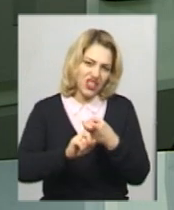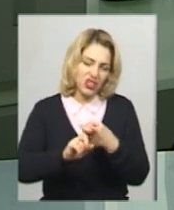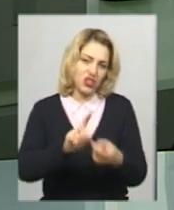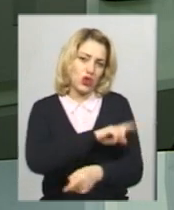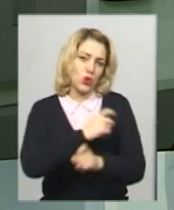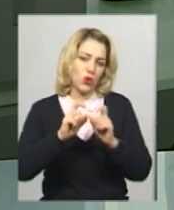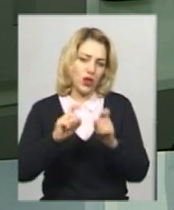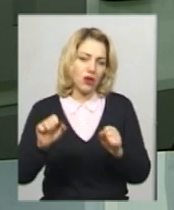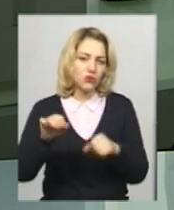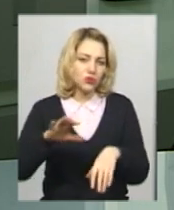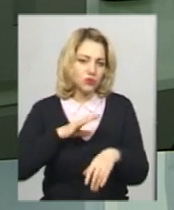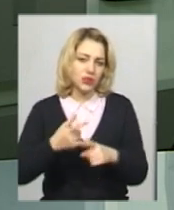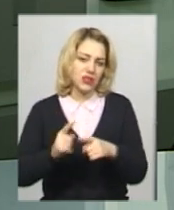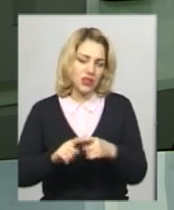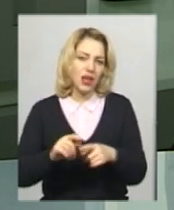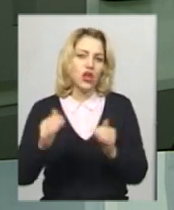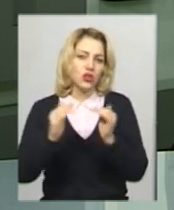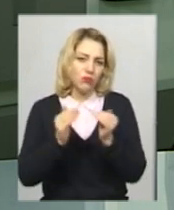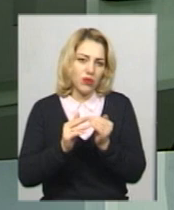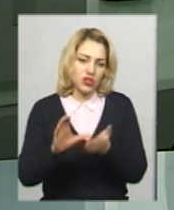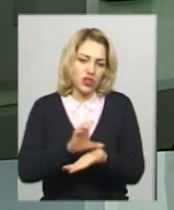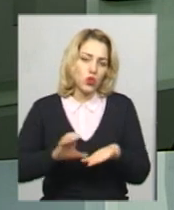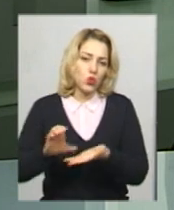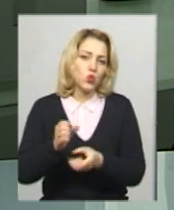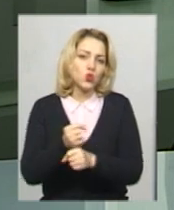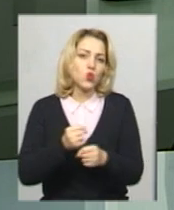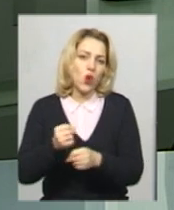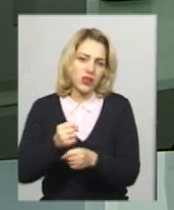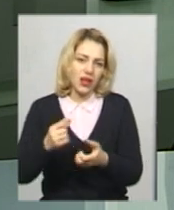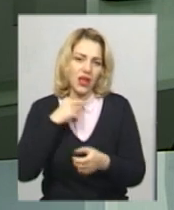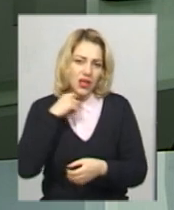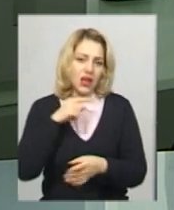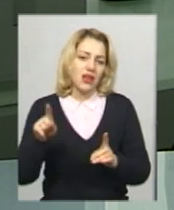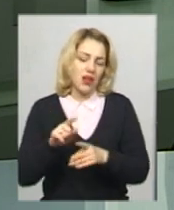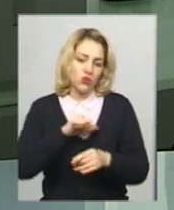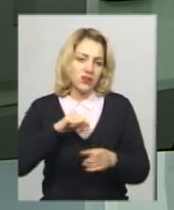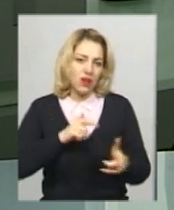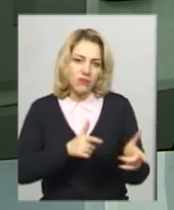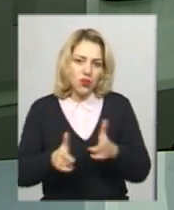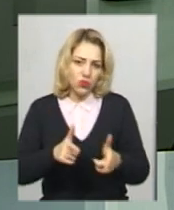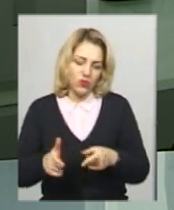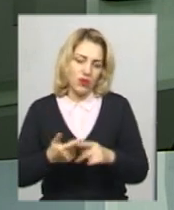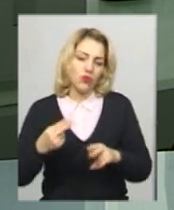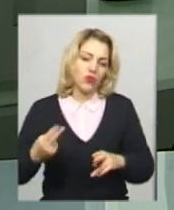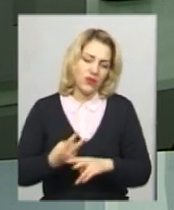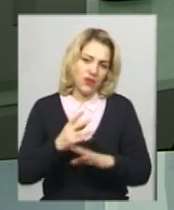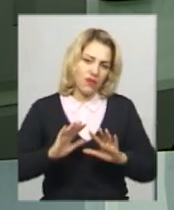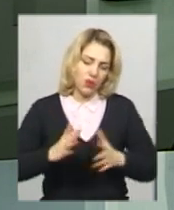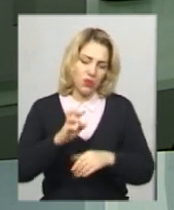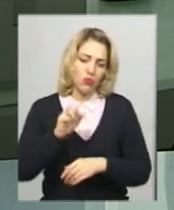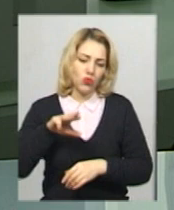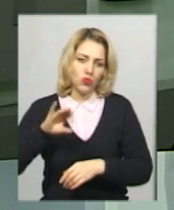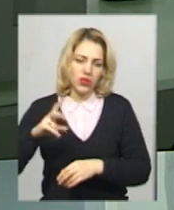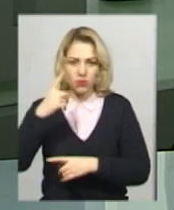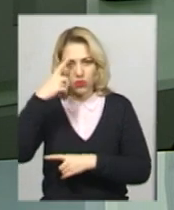пов'язують з тушонкою домашнього виробництва, яку самі готували. Як повідомляє Оксана Піддубна, про подвійний випадок ботулізму повідомили до